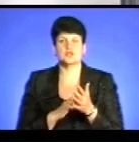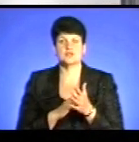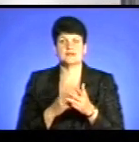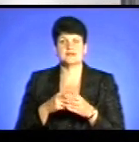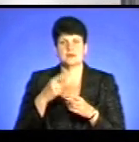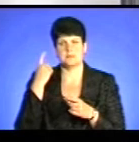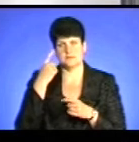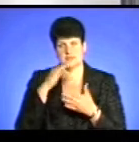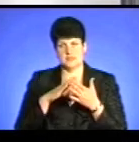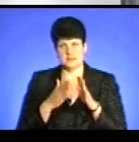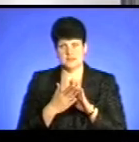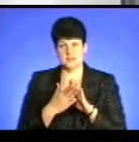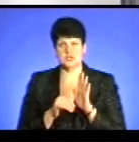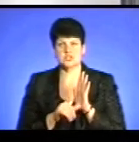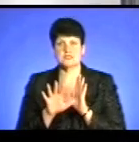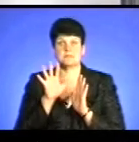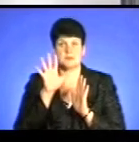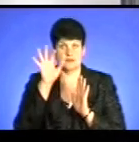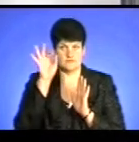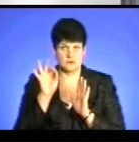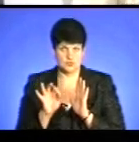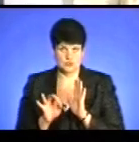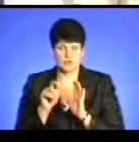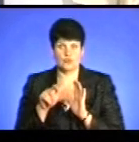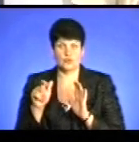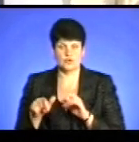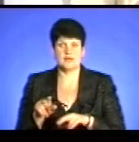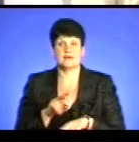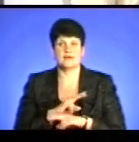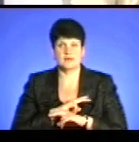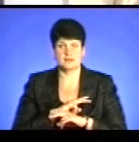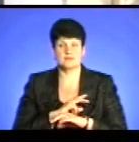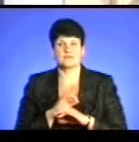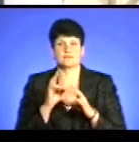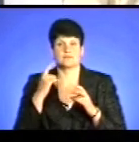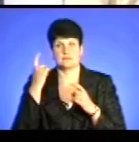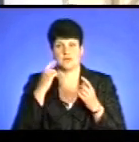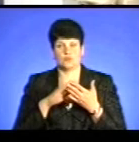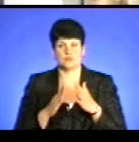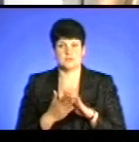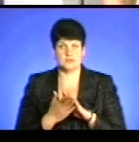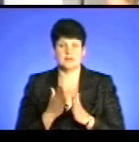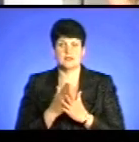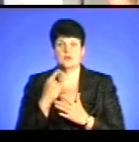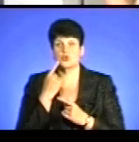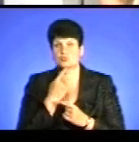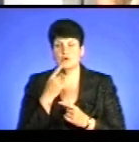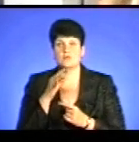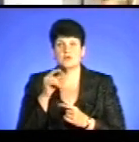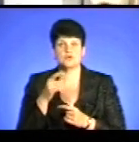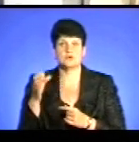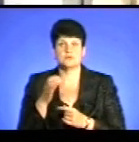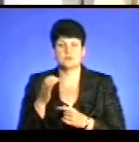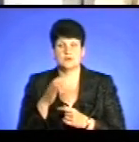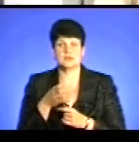нетверезий стан. 65% людей гидані не тверезий стан. Тобто йдемо про те, що алкогольні напої і